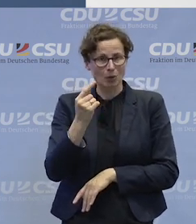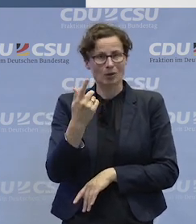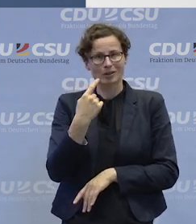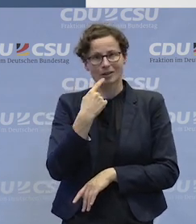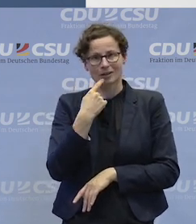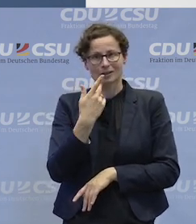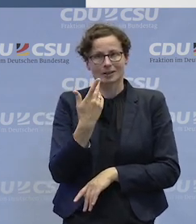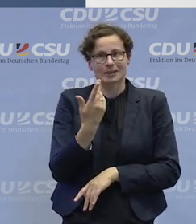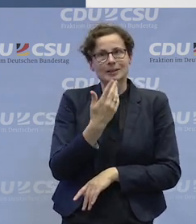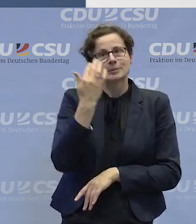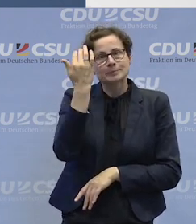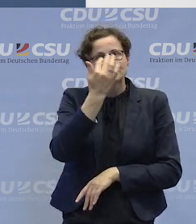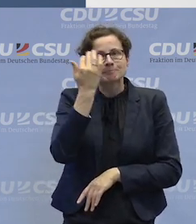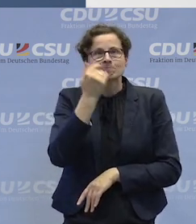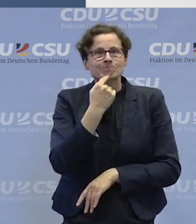Manuskript.